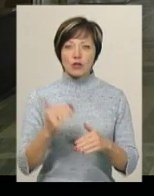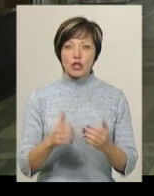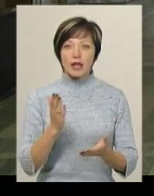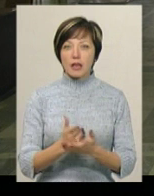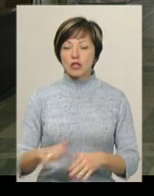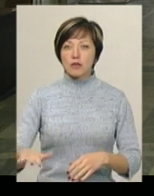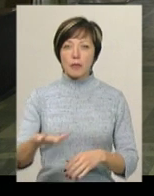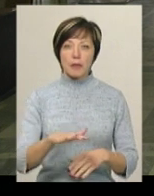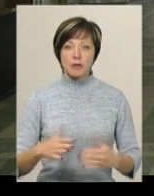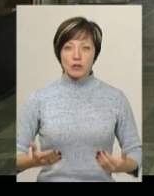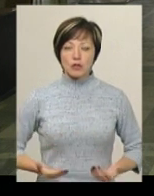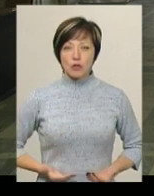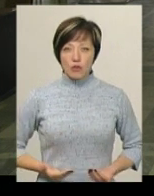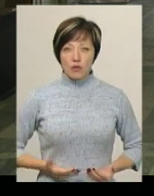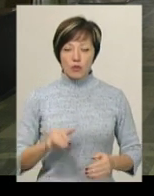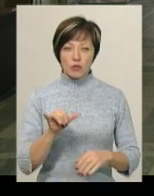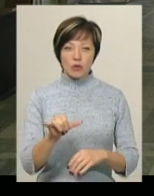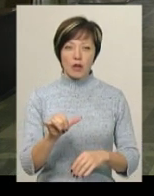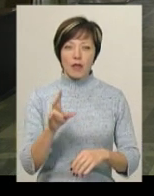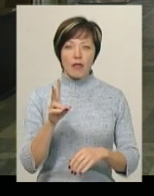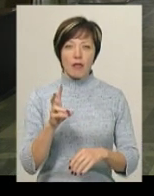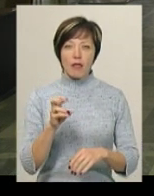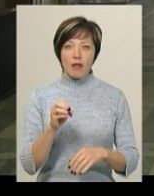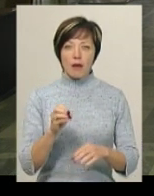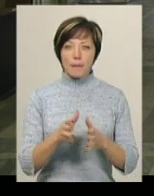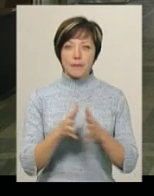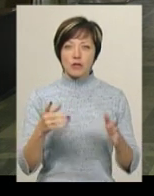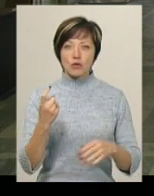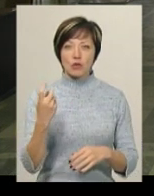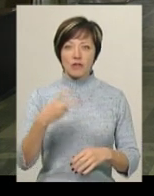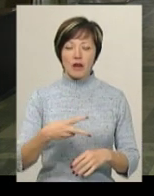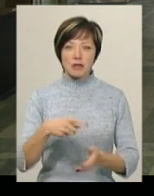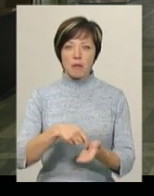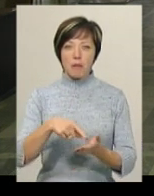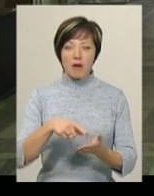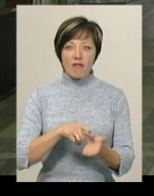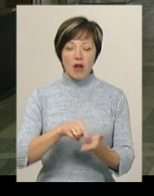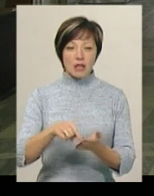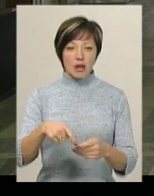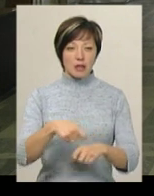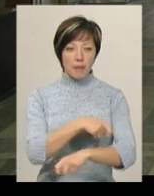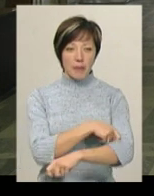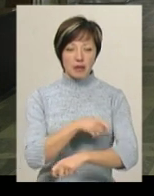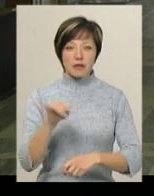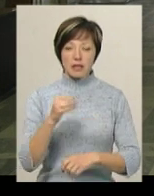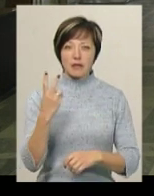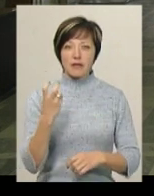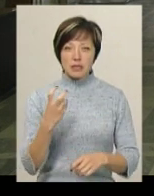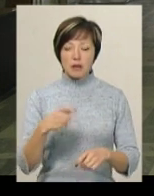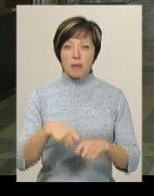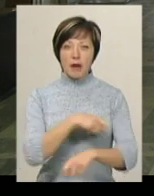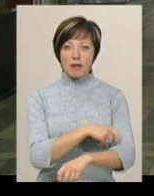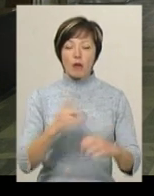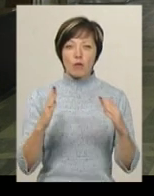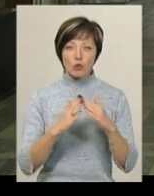приміщення в домогосподарства, не більше 120 квадратних метрів на квартиру і 200 квадратних